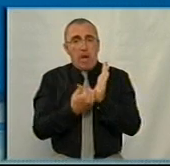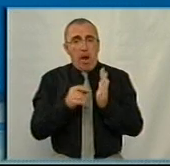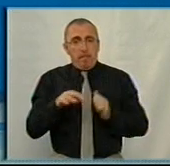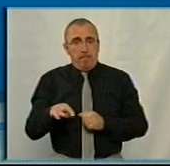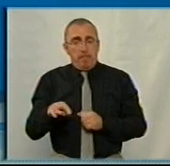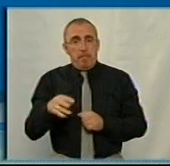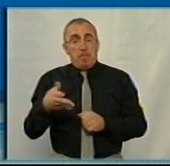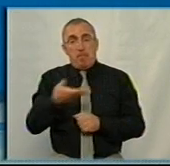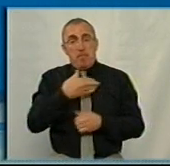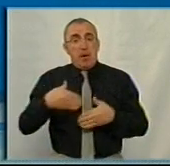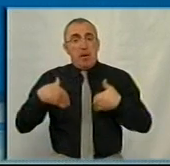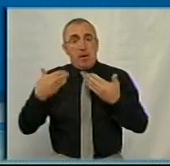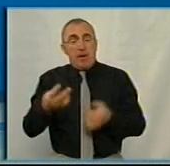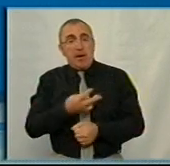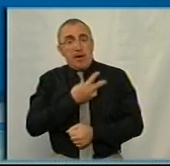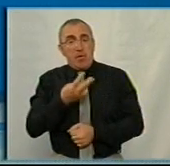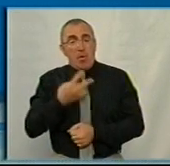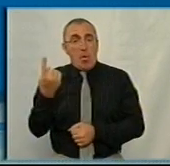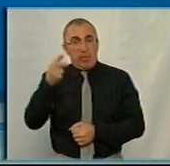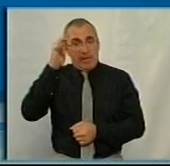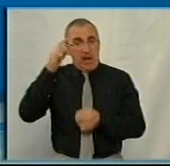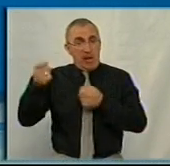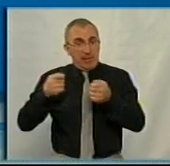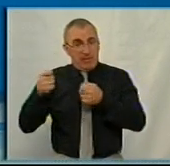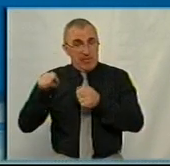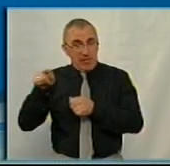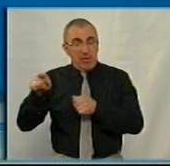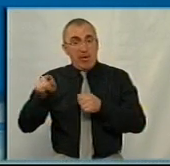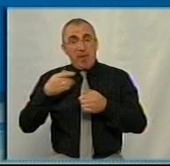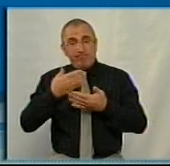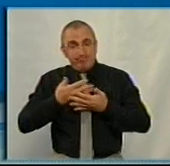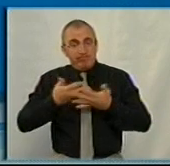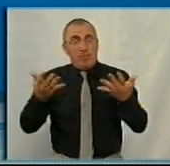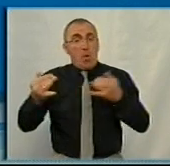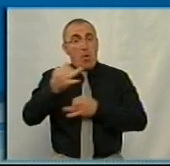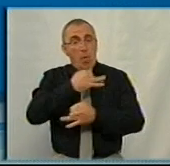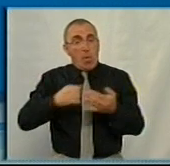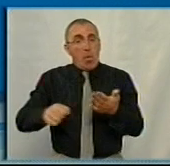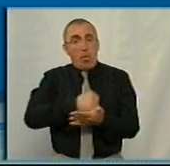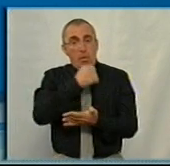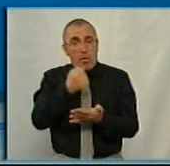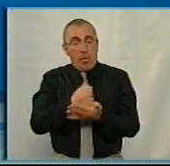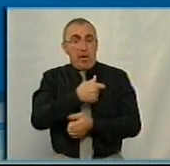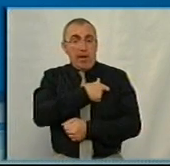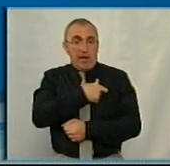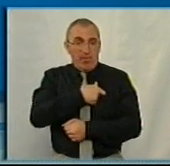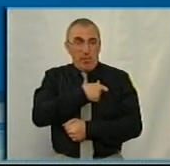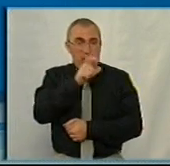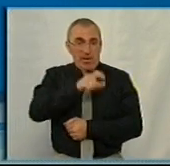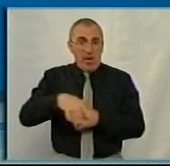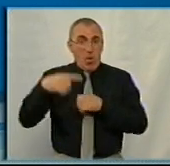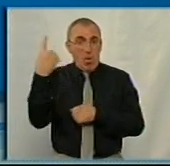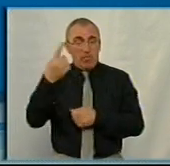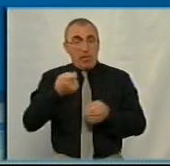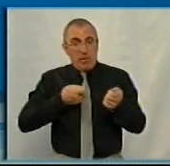пропонуємо ініціативу обласної держави адміністрації саме винести на обговорення і затвердження разом з депутатами обласної ради, за